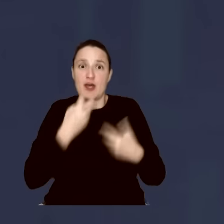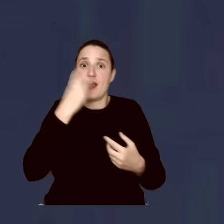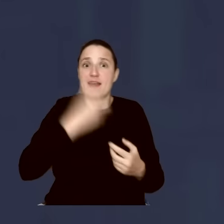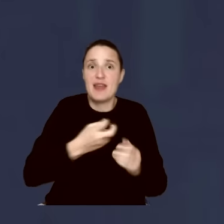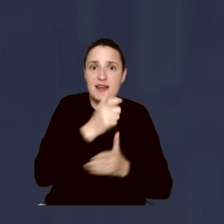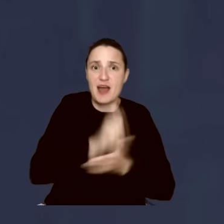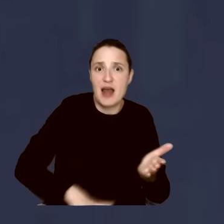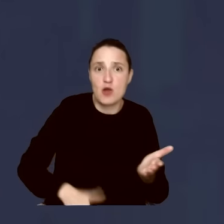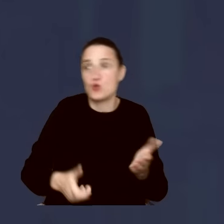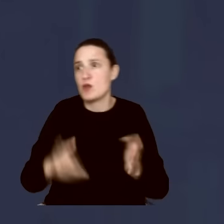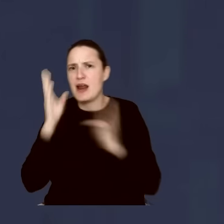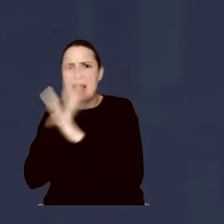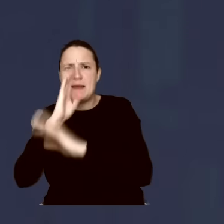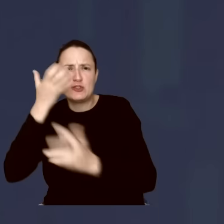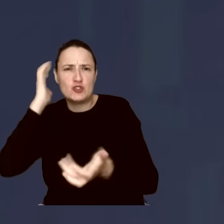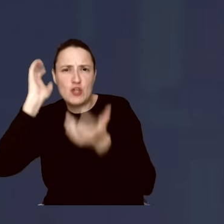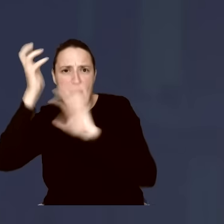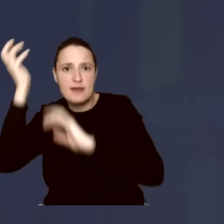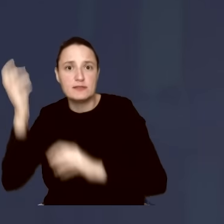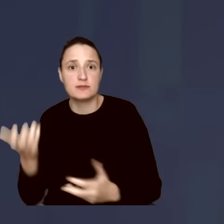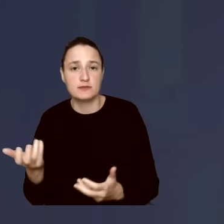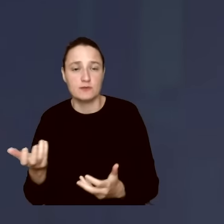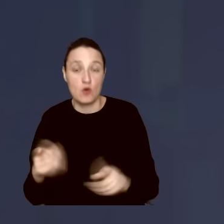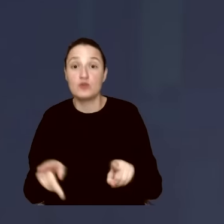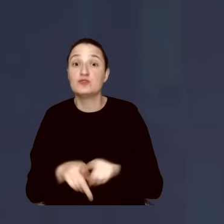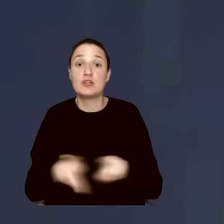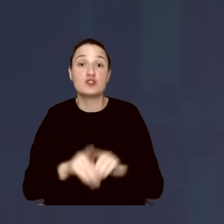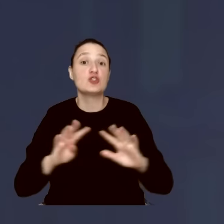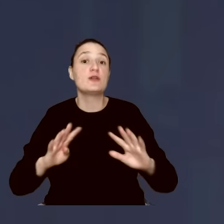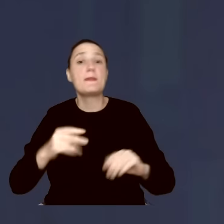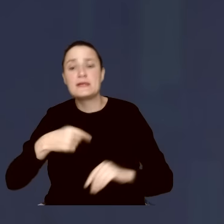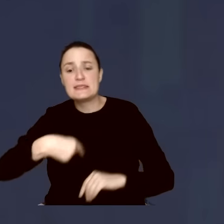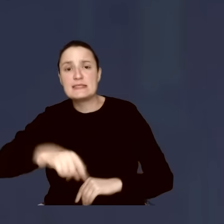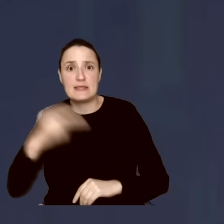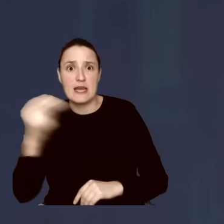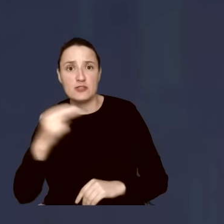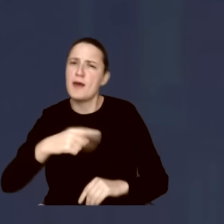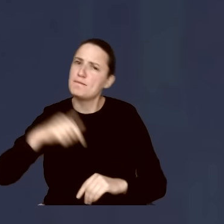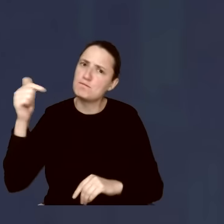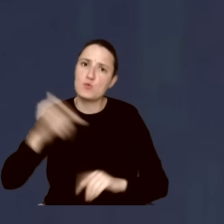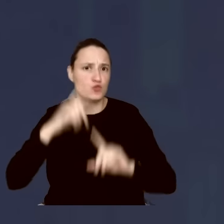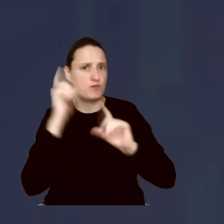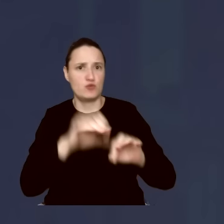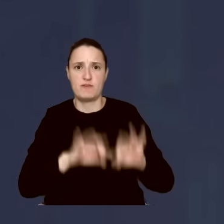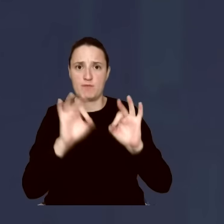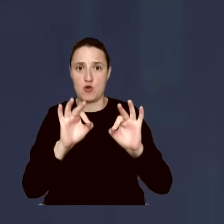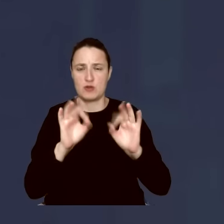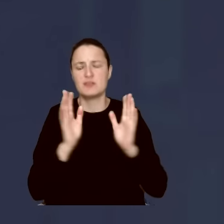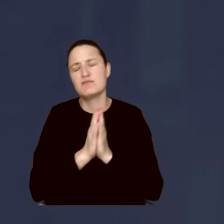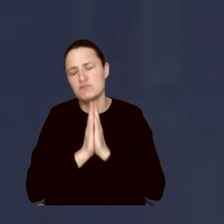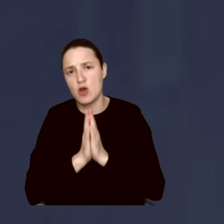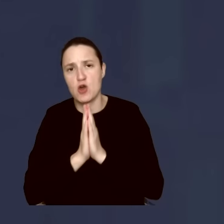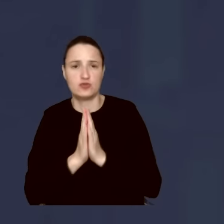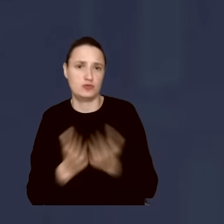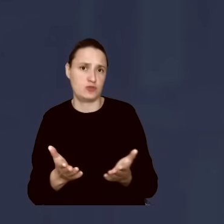szaleństwo klimatyczne. 9 czerwca w najbliższą niedzielę idźcie na te wybory. Bardzo pokornie o to proszę. Zarówno